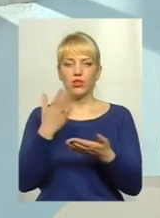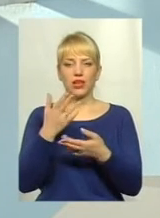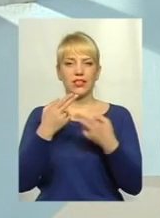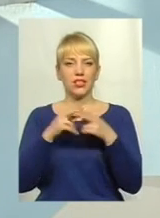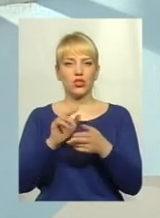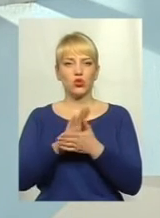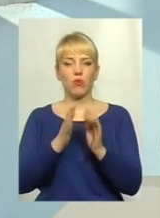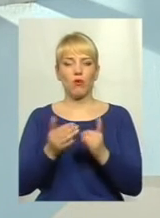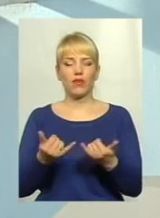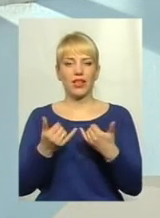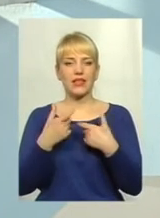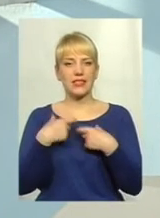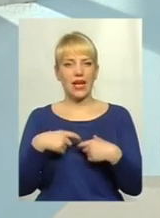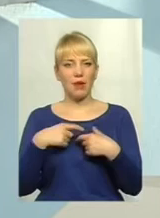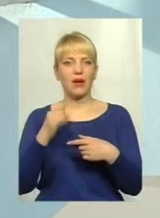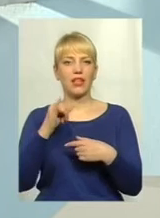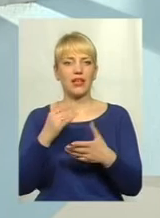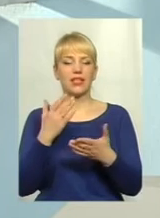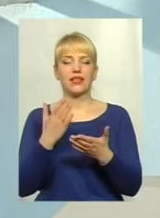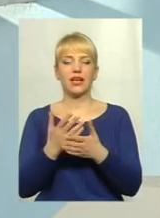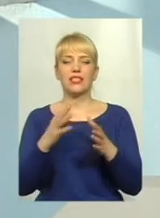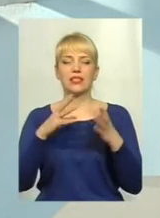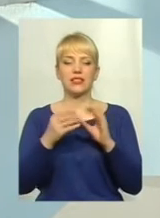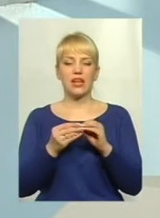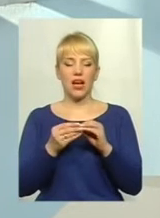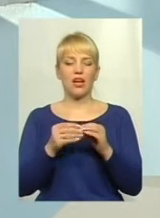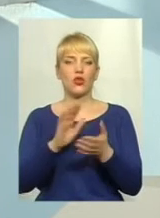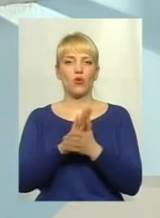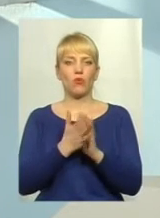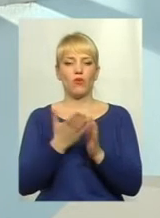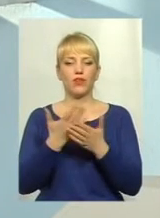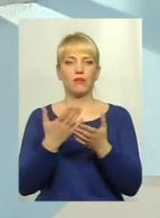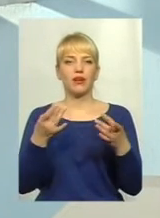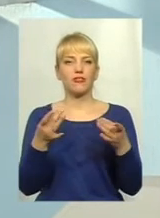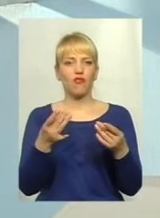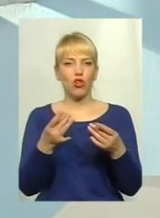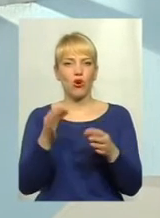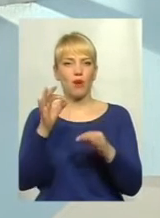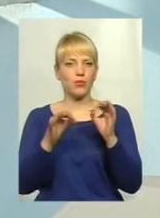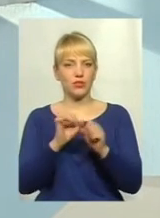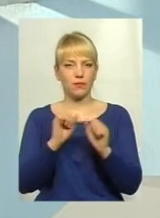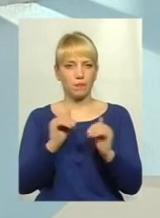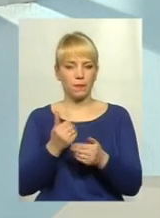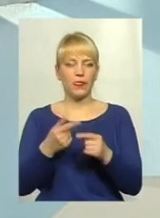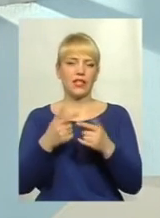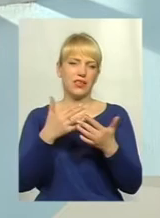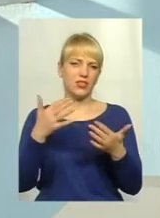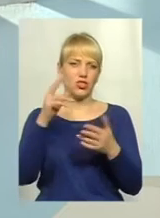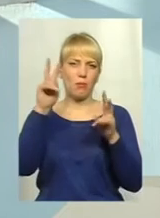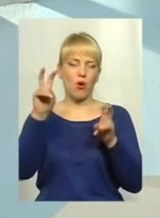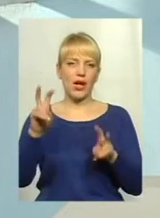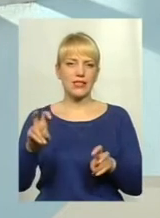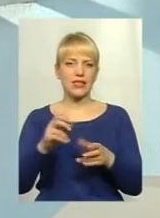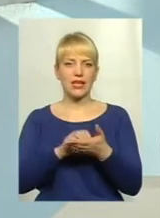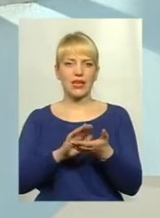все рівно є загальні вимоги. Волога не нижчість тільки, то зольність там певна і так далі, і інші показники. І